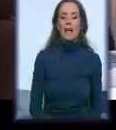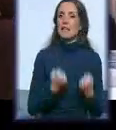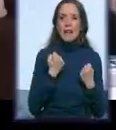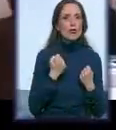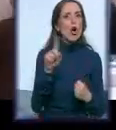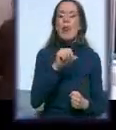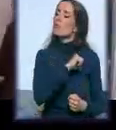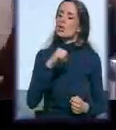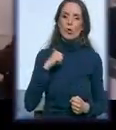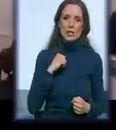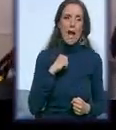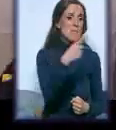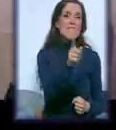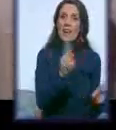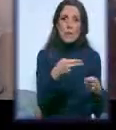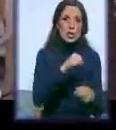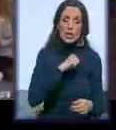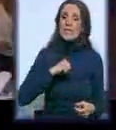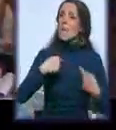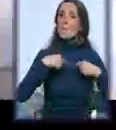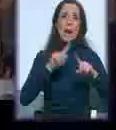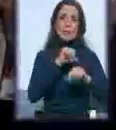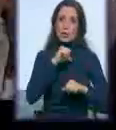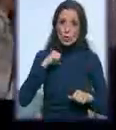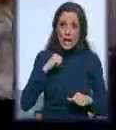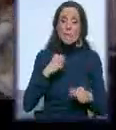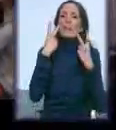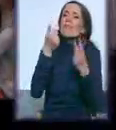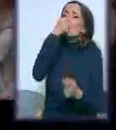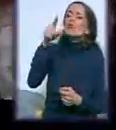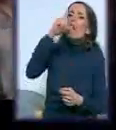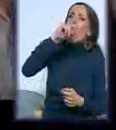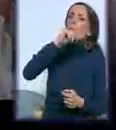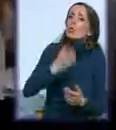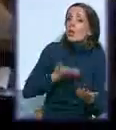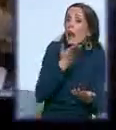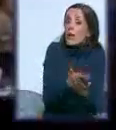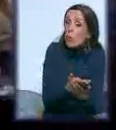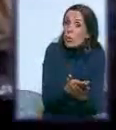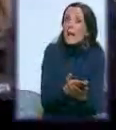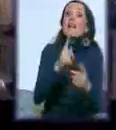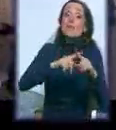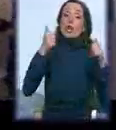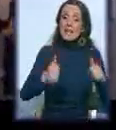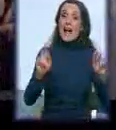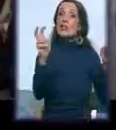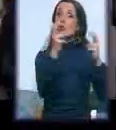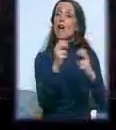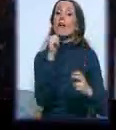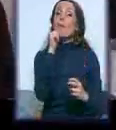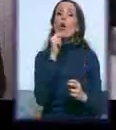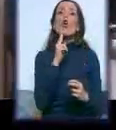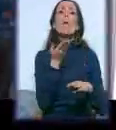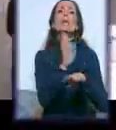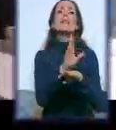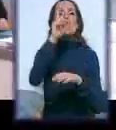I onda da vidimo šta to opštine nude, imaće priliku odličnu. I ovo je istovremeno prilika da pozovemo predstavnike opština koji gledaju ovu